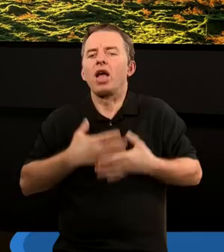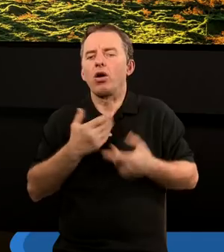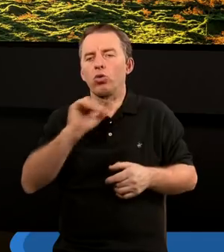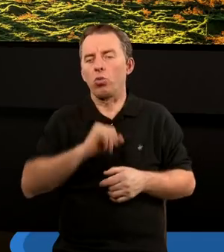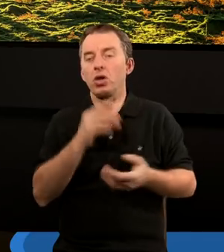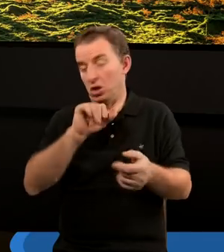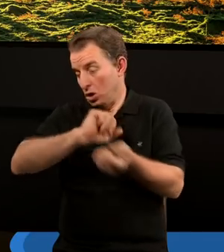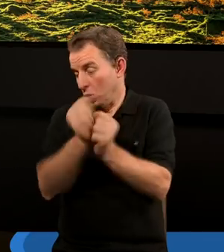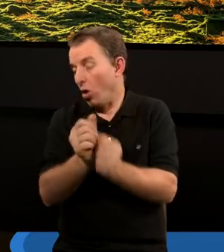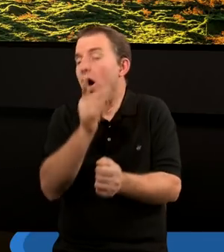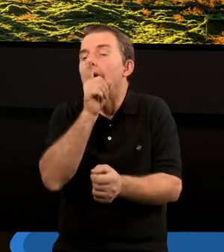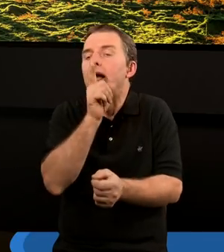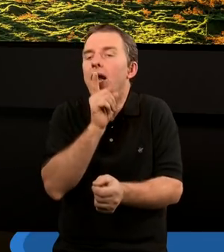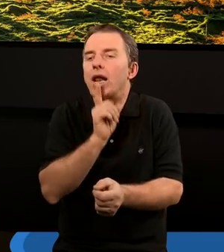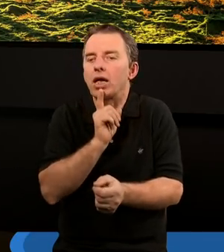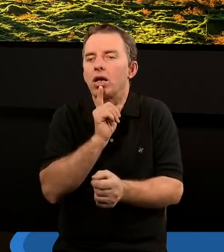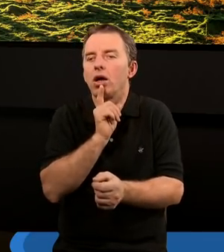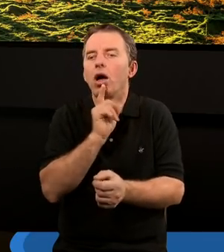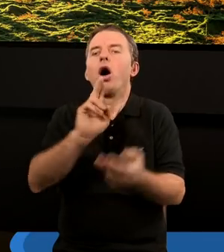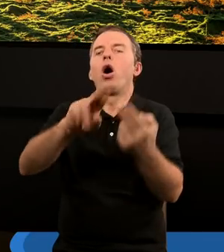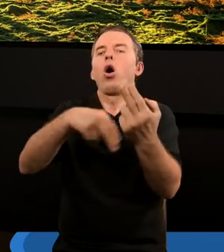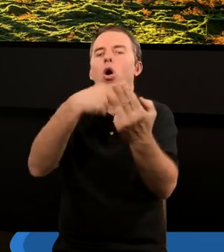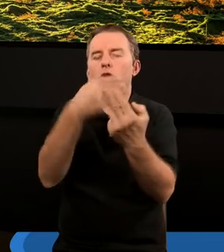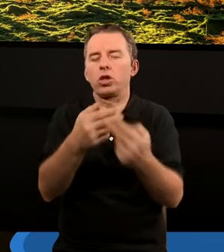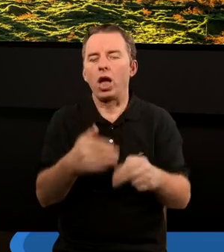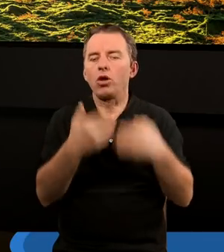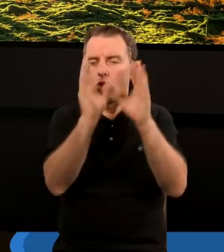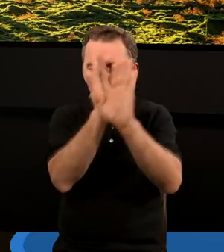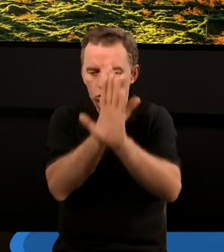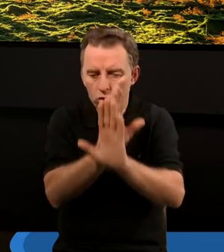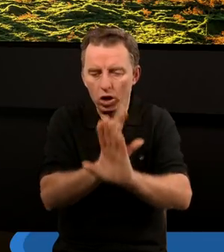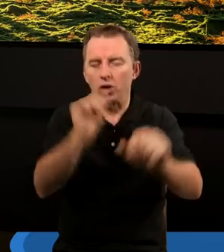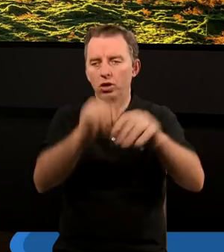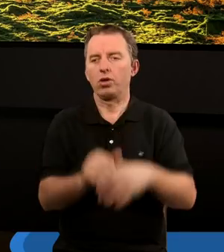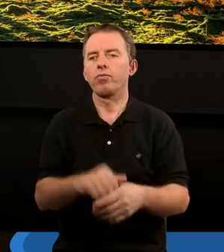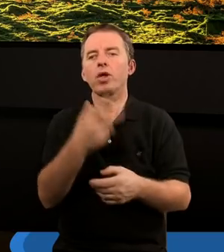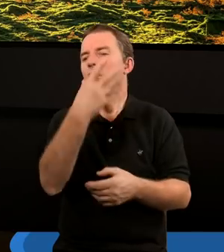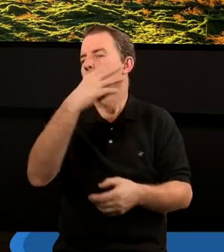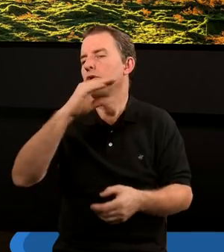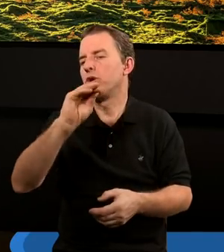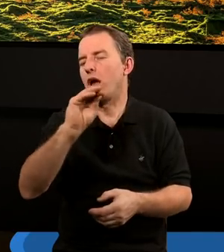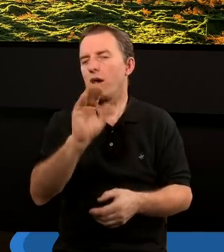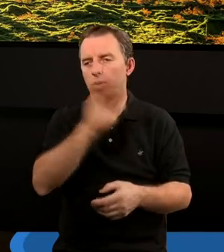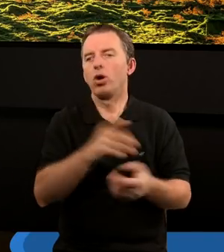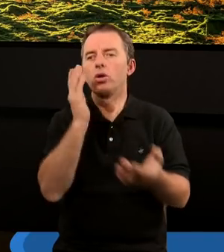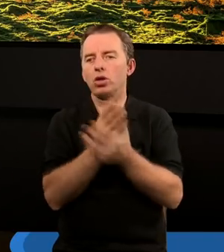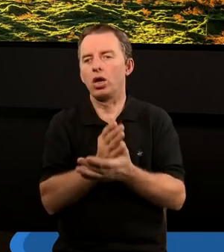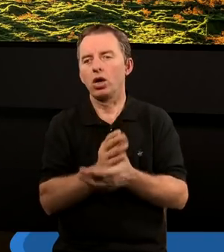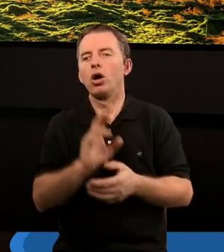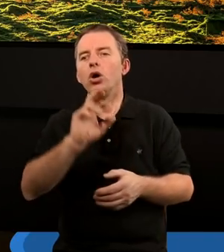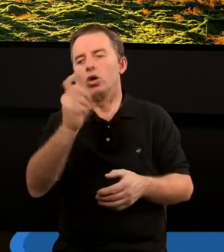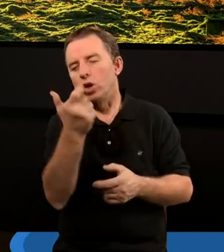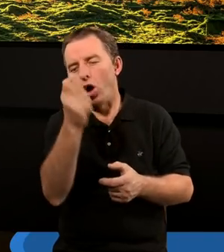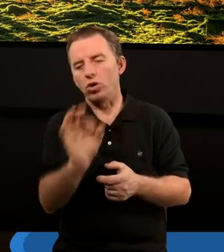religijni, faktycznie, jak powiedziałem oddają cześć, tylko nie Bogu. Innymi słowy, jeśli